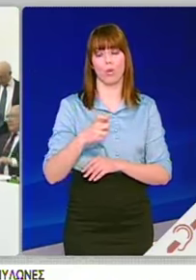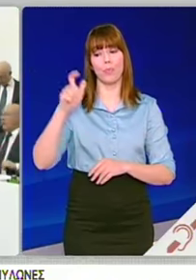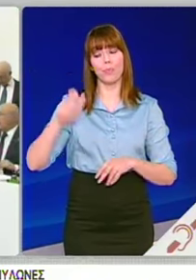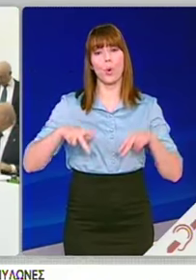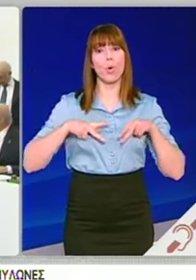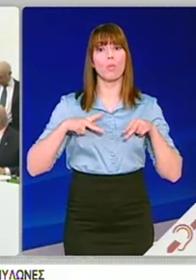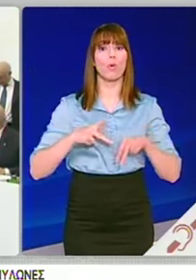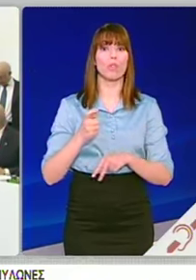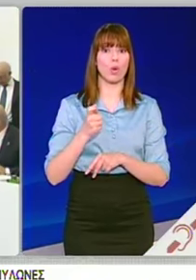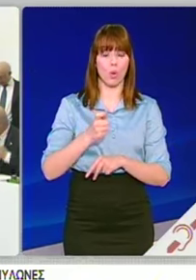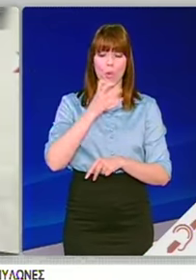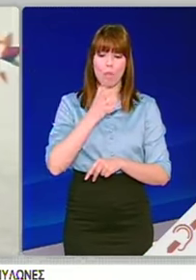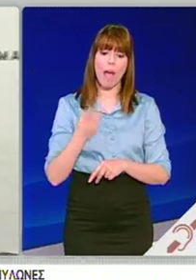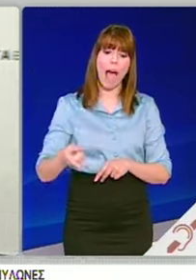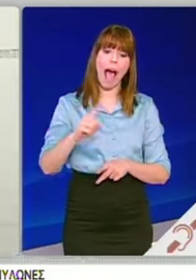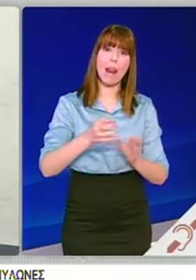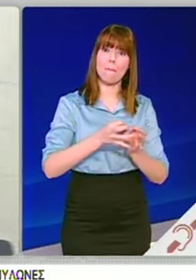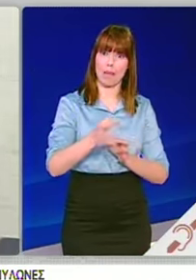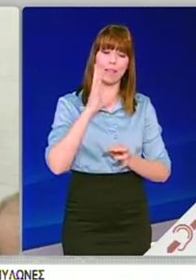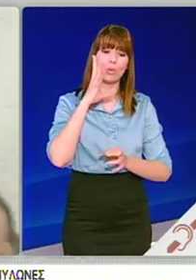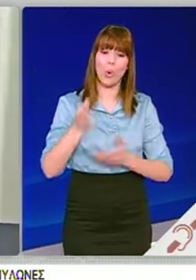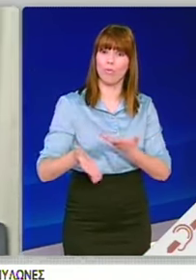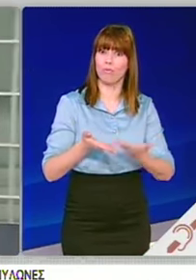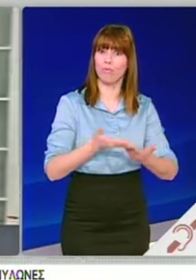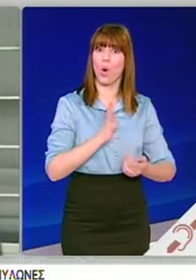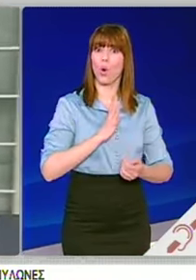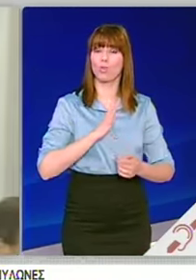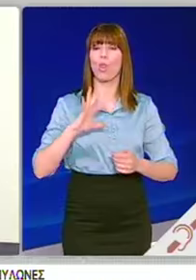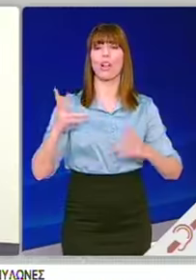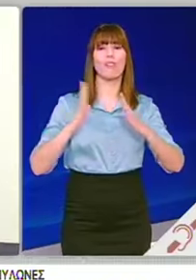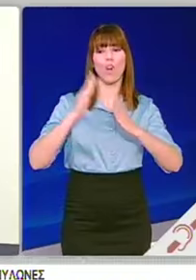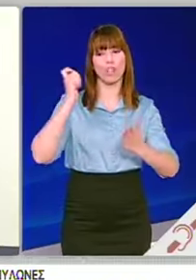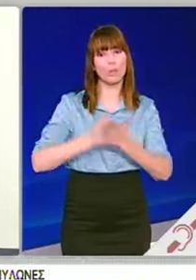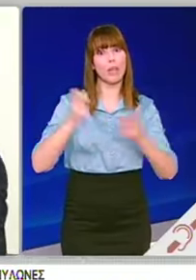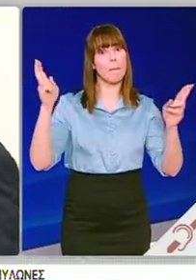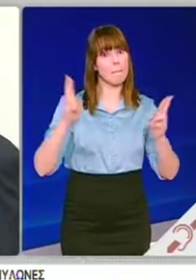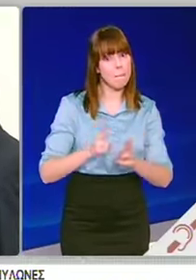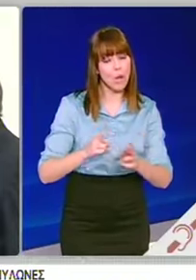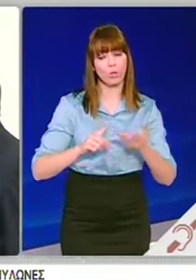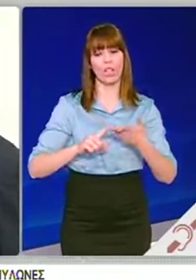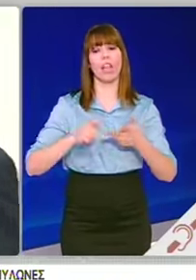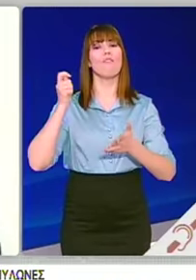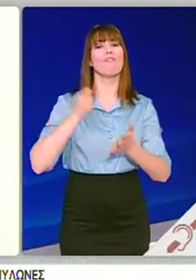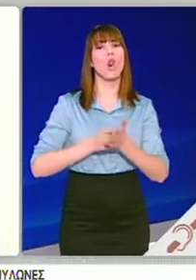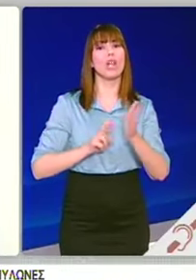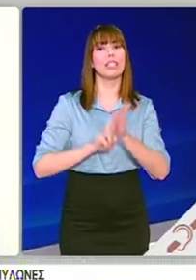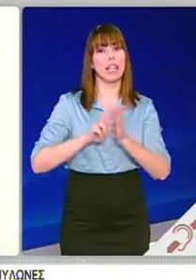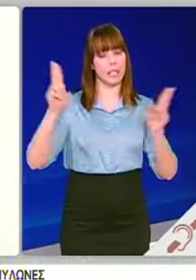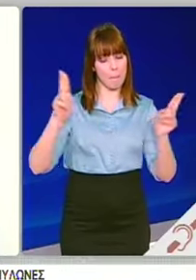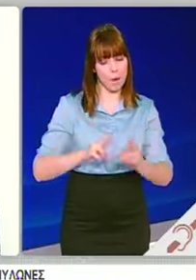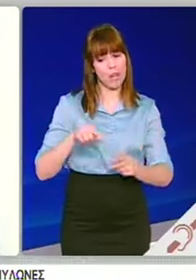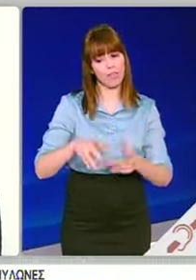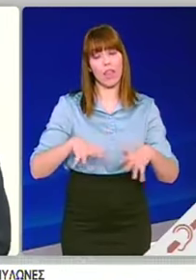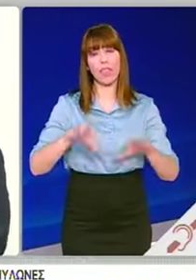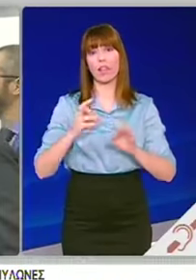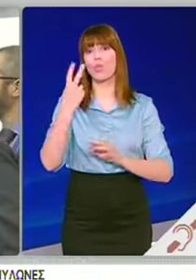φορολογικά αντίμετρα όπως οι μειώσεις των ένφια και των φορολογικών συντελεστών θα ληφθούν το 2020, ενώ τα αντίμετρα που θα